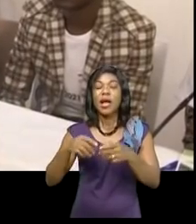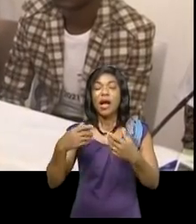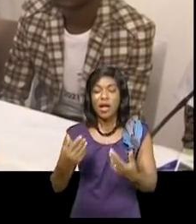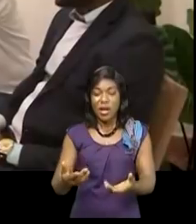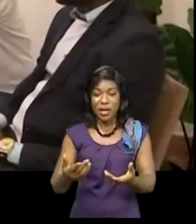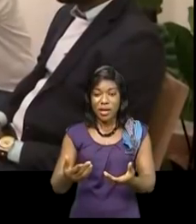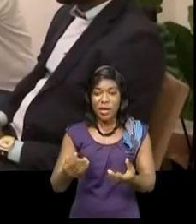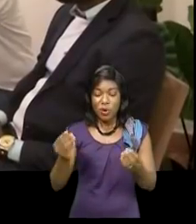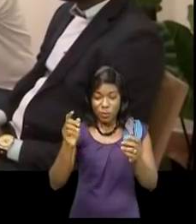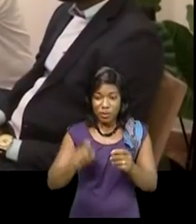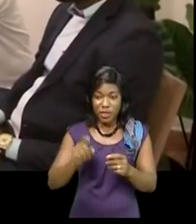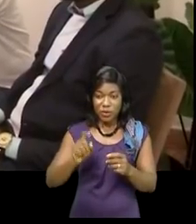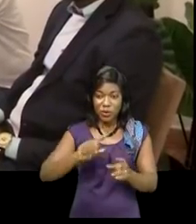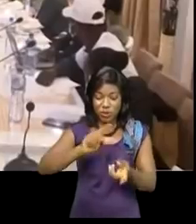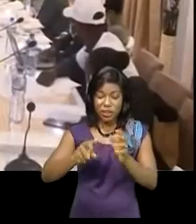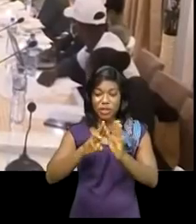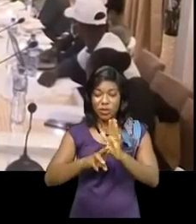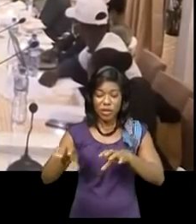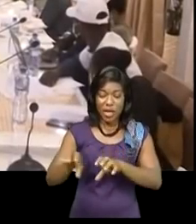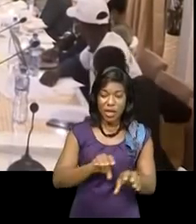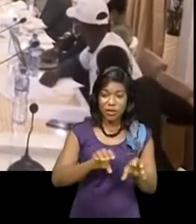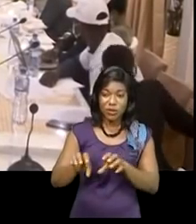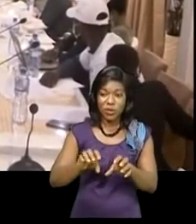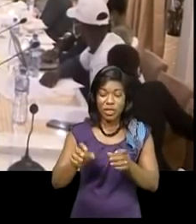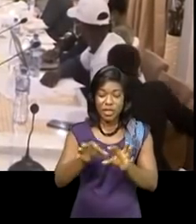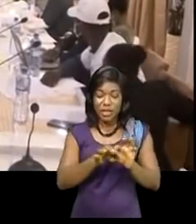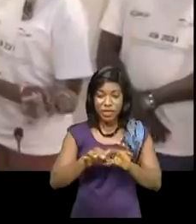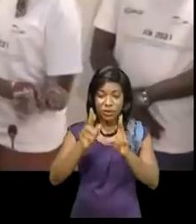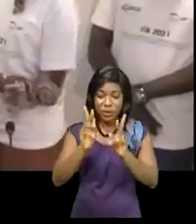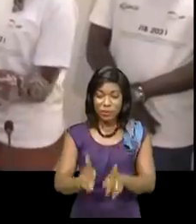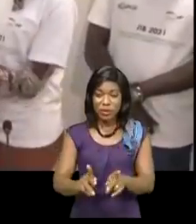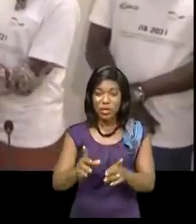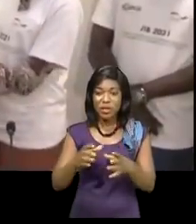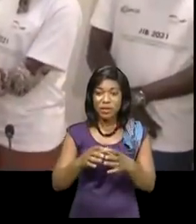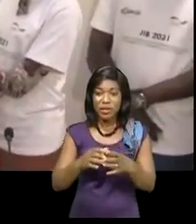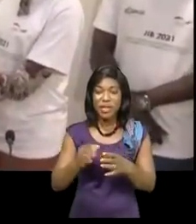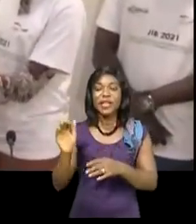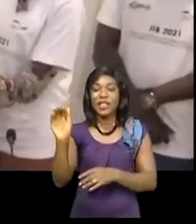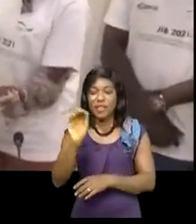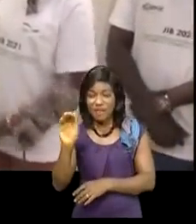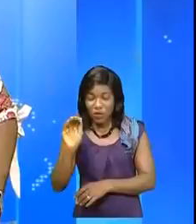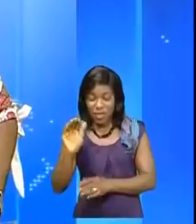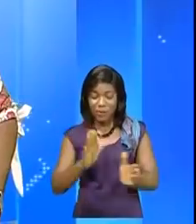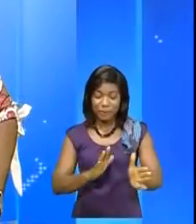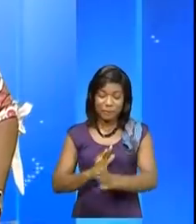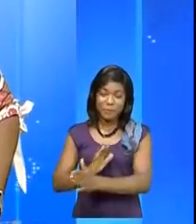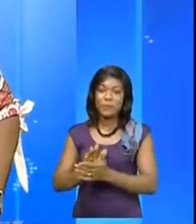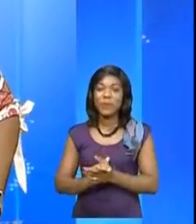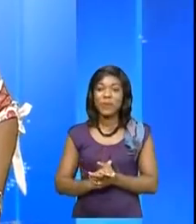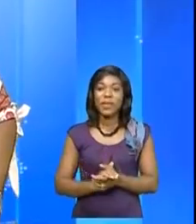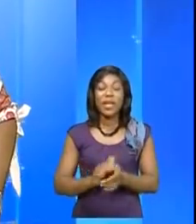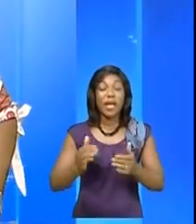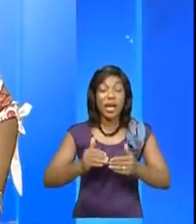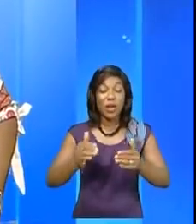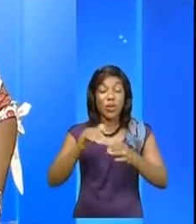essentiel de transformer les rôles et les actions ainsi que les relations des personnes avec la biodiversité. Allons